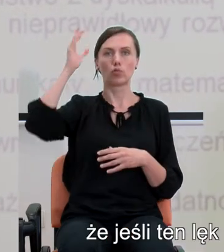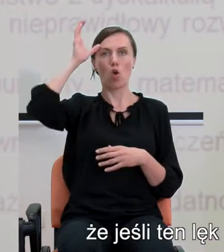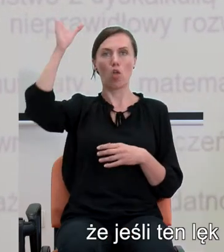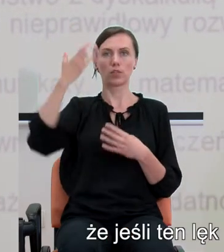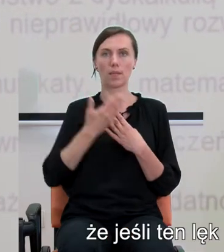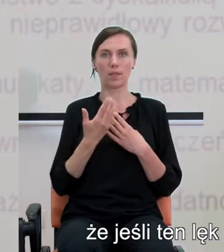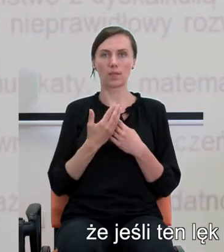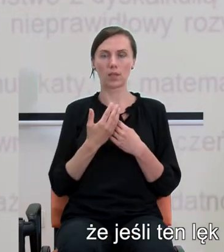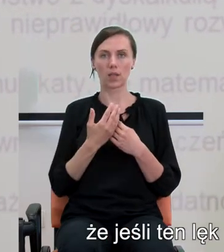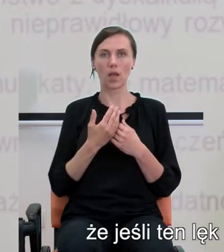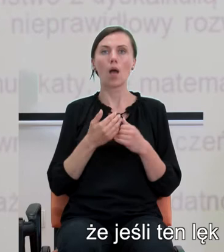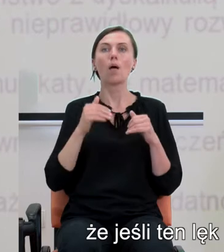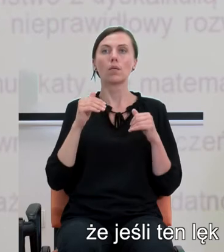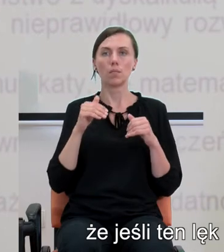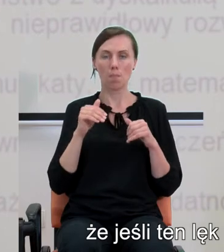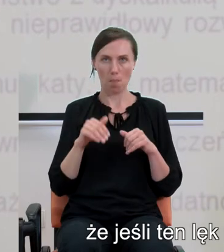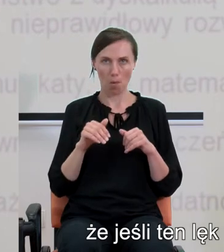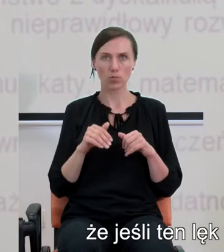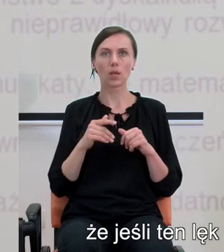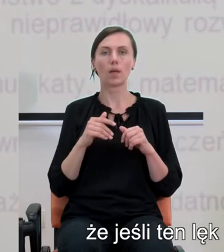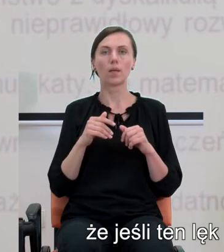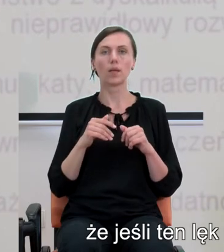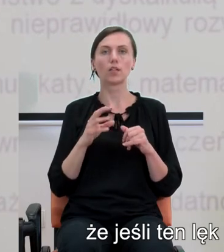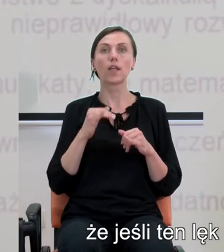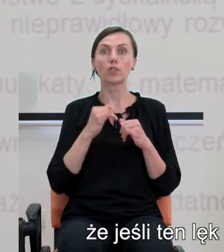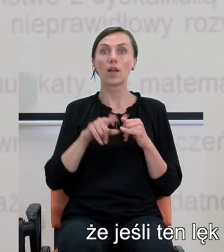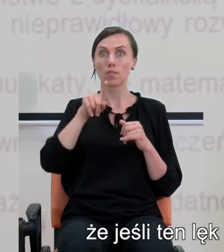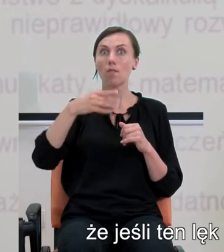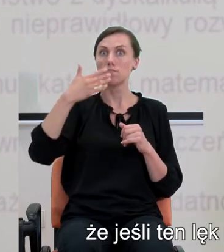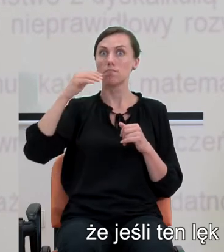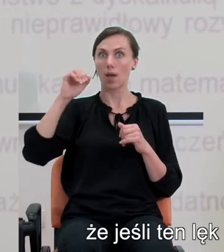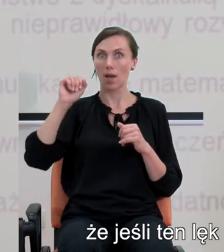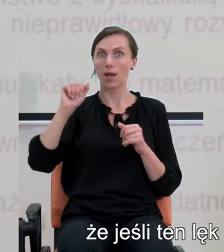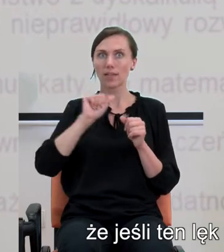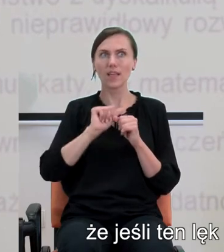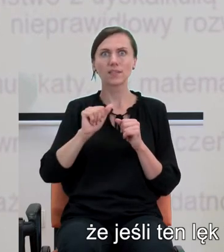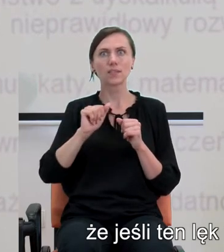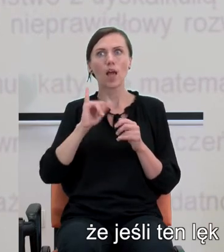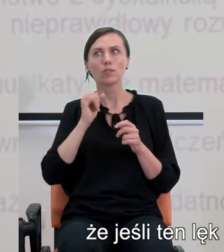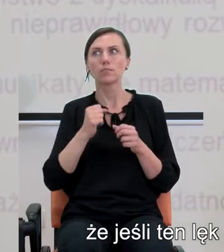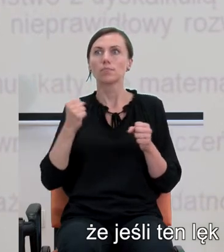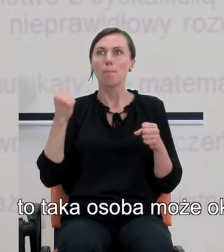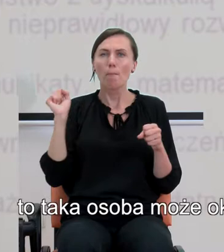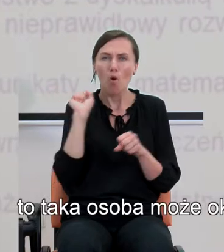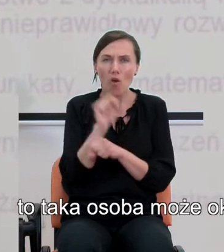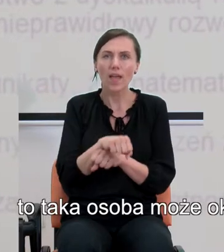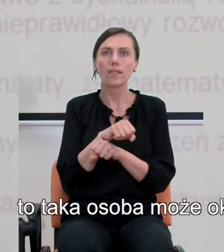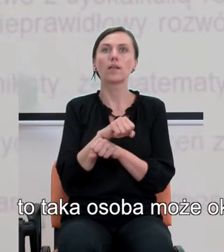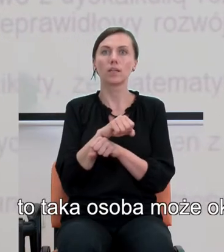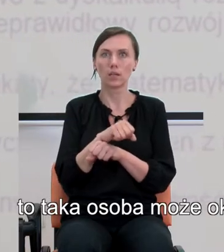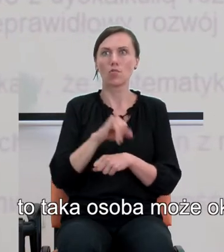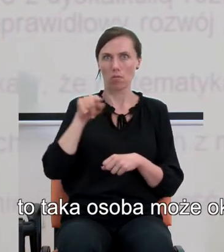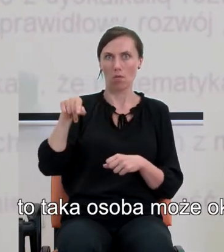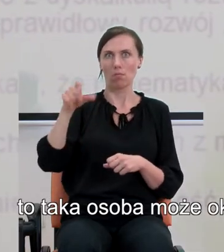Krótko mówiąc, może być tak, że jeśli ten lęk przed matematyką zostanie jakoś przezwyciężony, to taka osoba